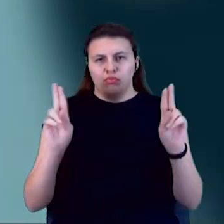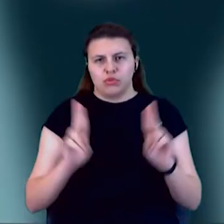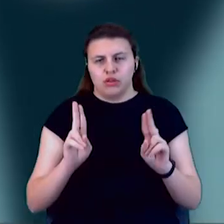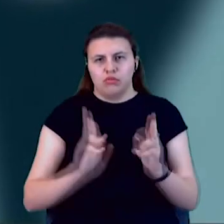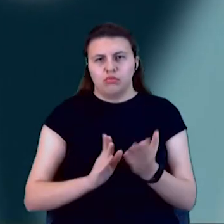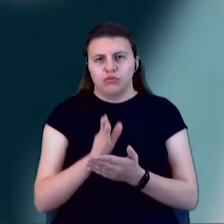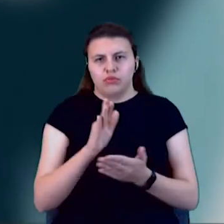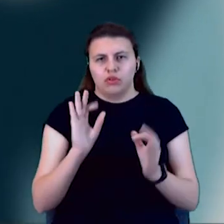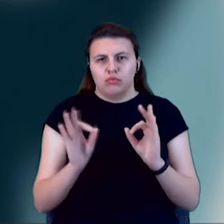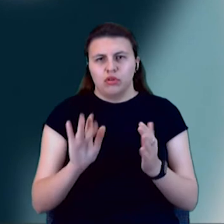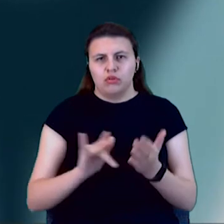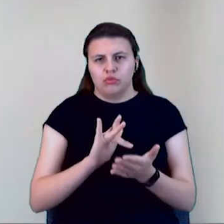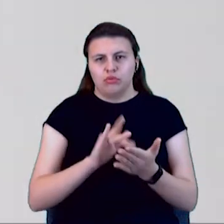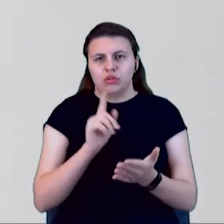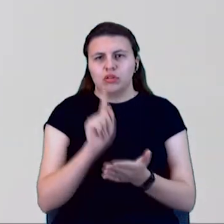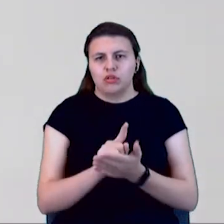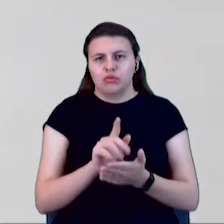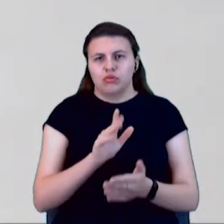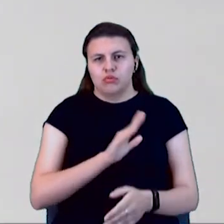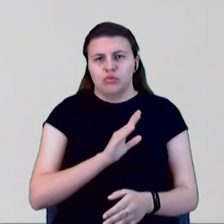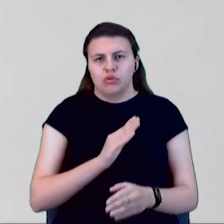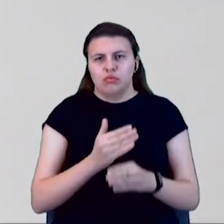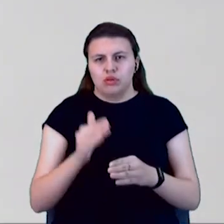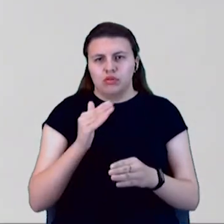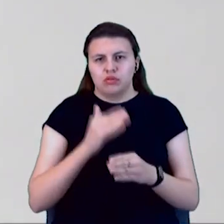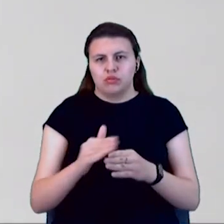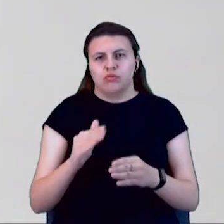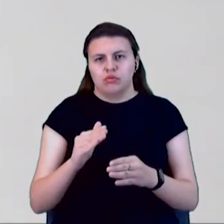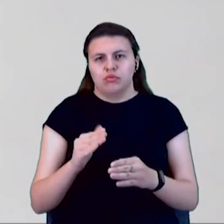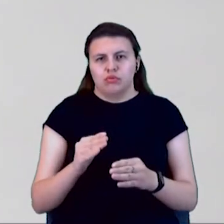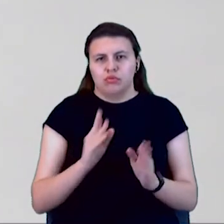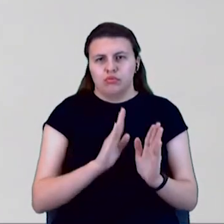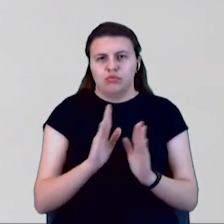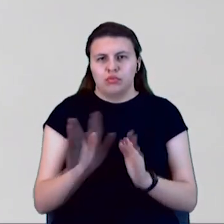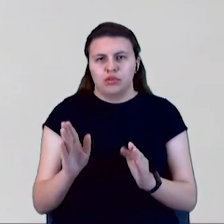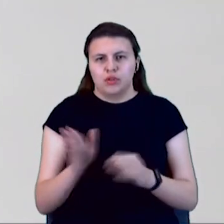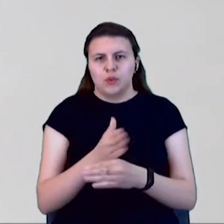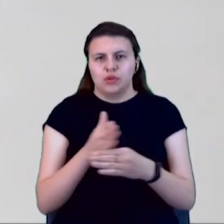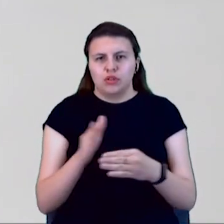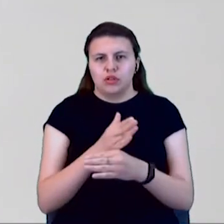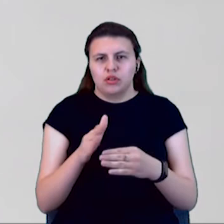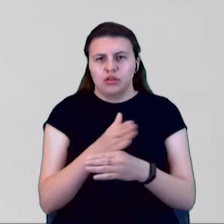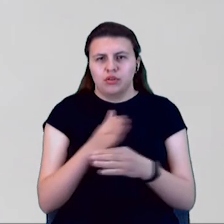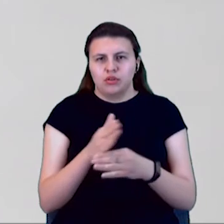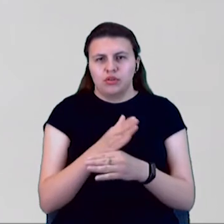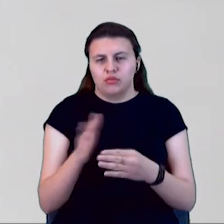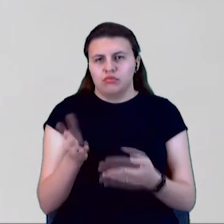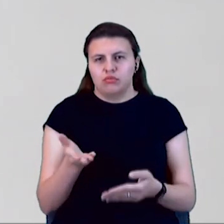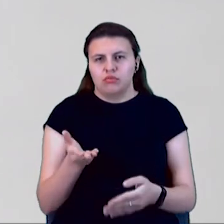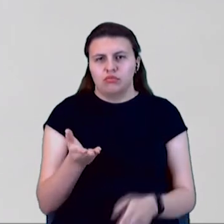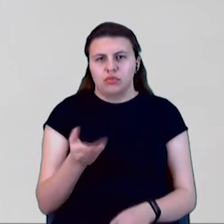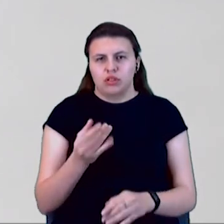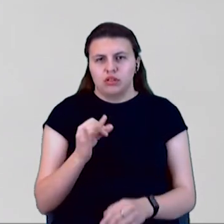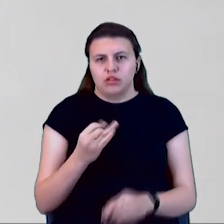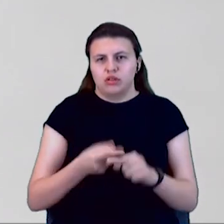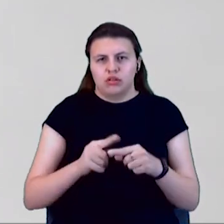місті, вже потихоньку наладжуватися сортировку сиря і уходити від цих проблем.